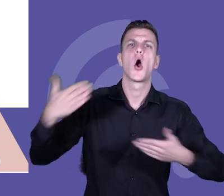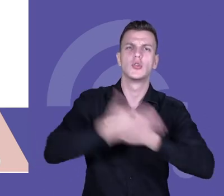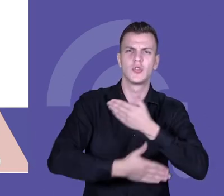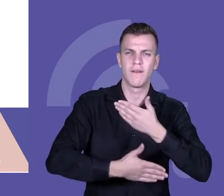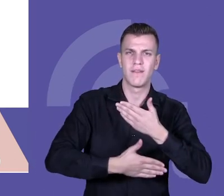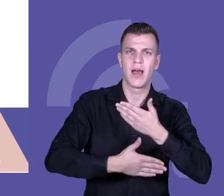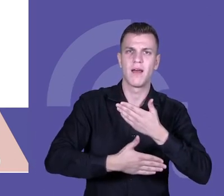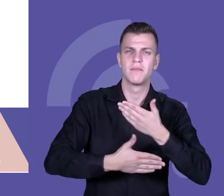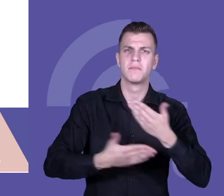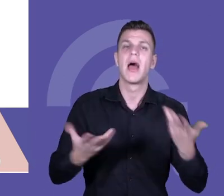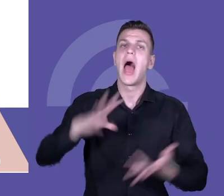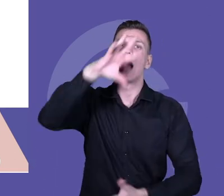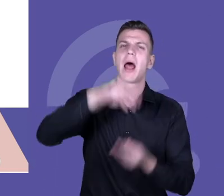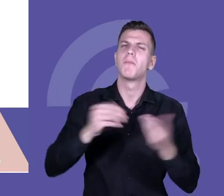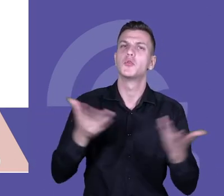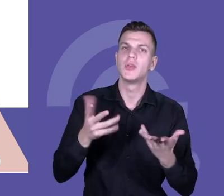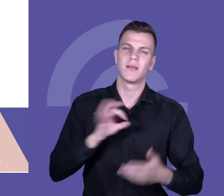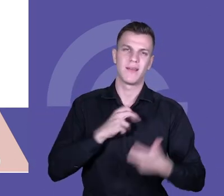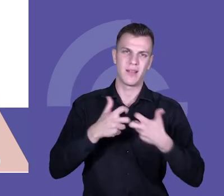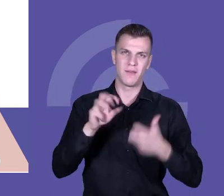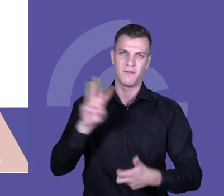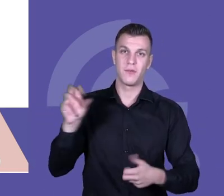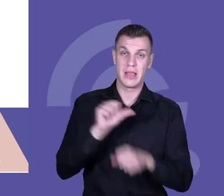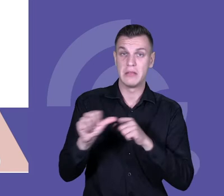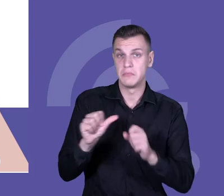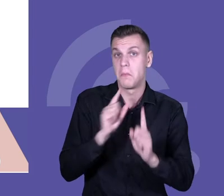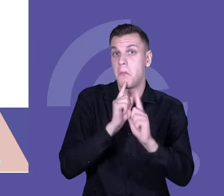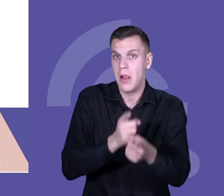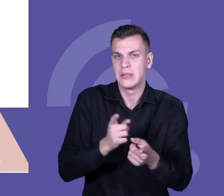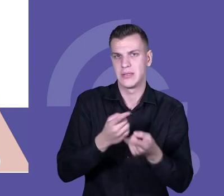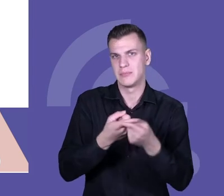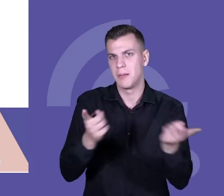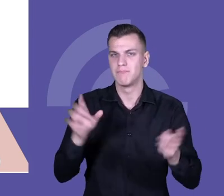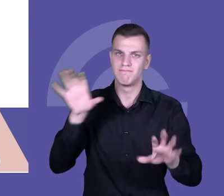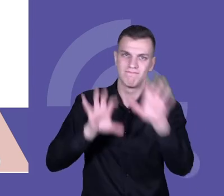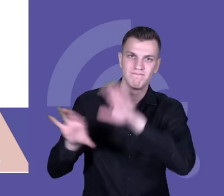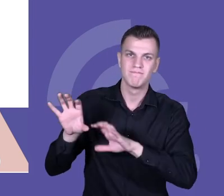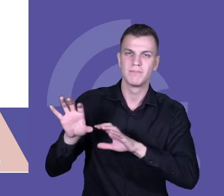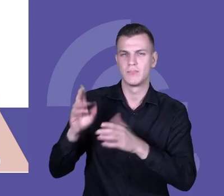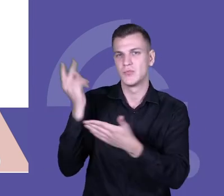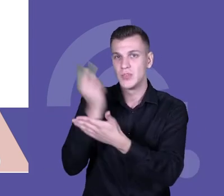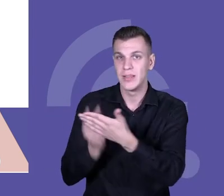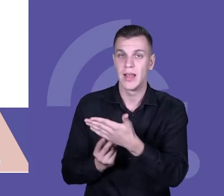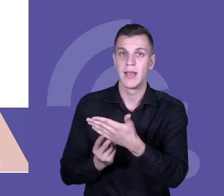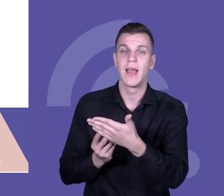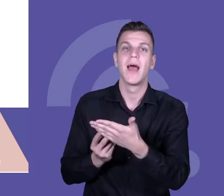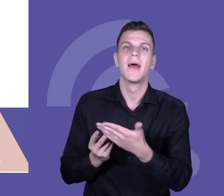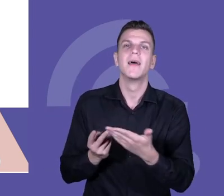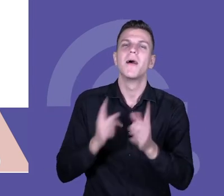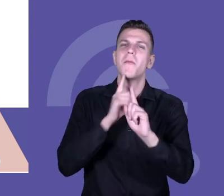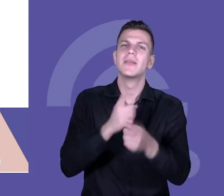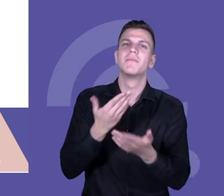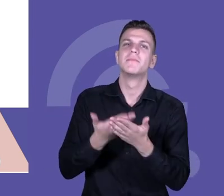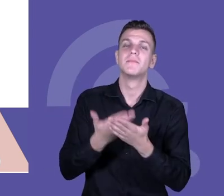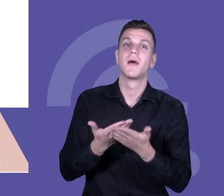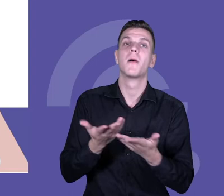Raport z ewaluacji jest dostępny na stronie i bardzo serdecznie go polecam, bo szczerze mówiąc jest to projekt, w którym